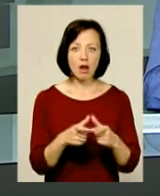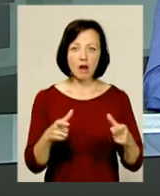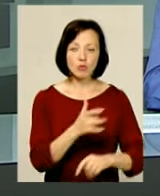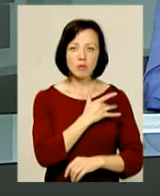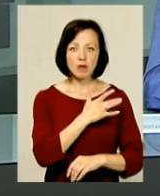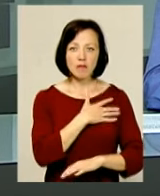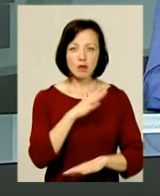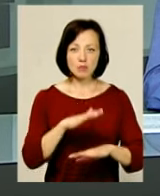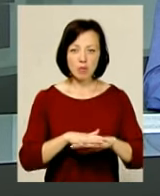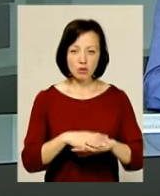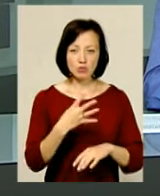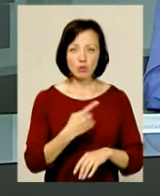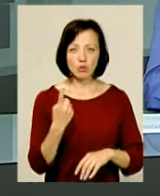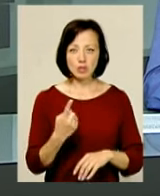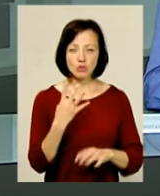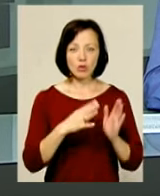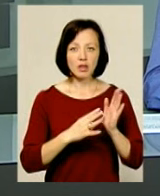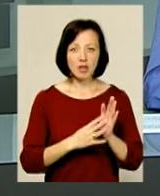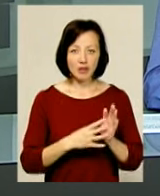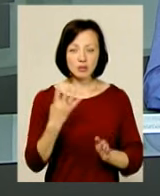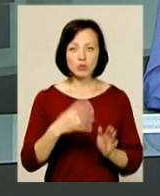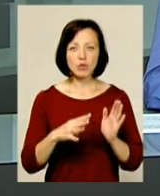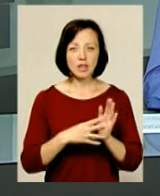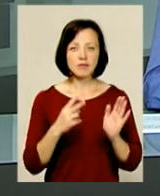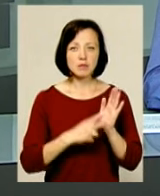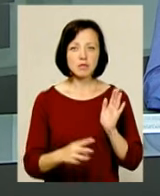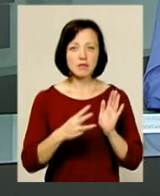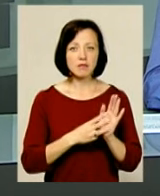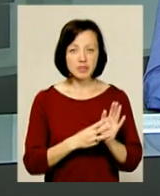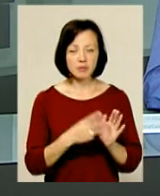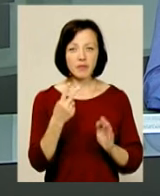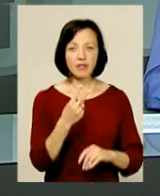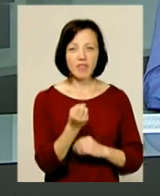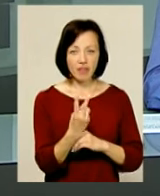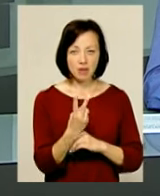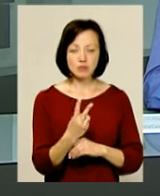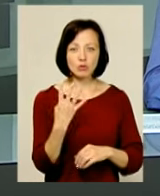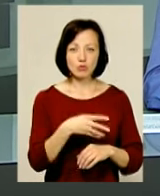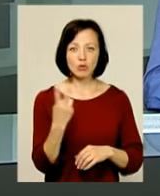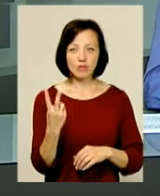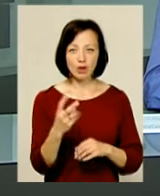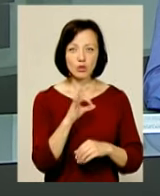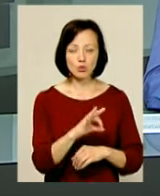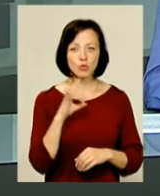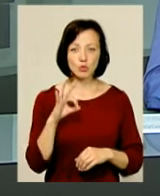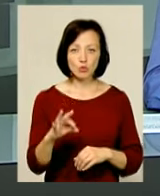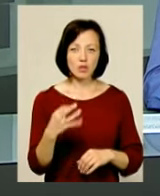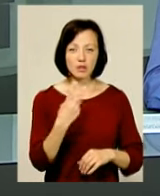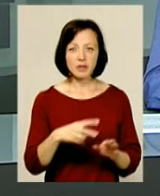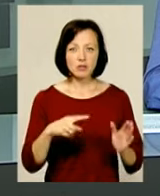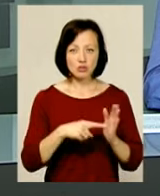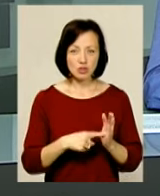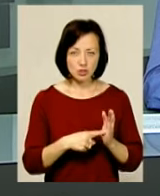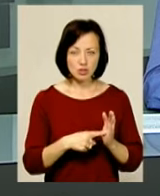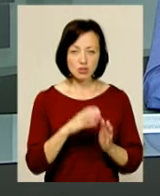Приватбанку 41 49 49 78 12 42 0 0 26